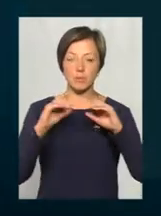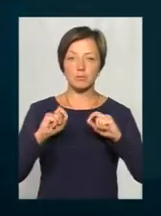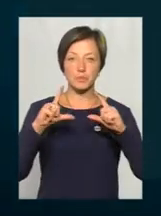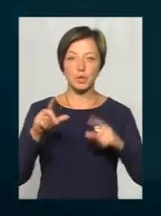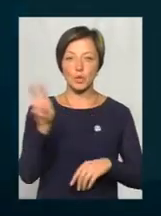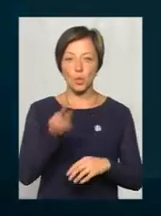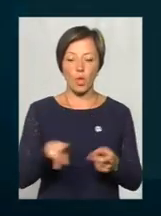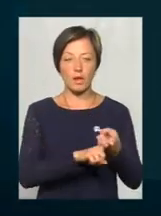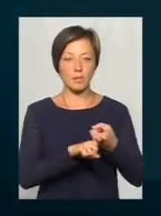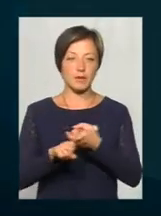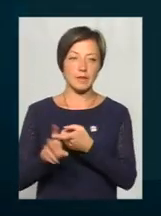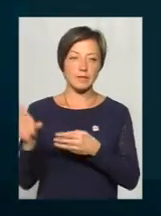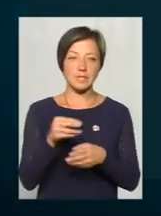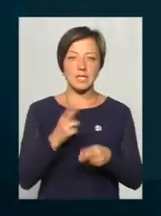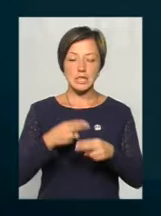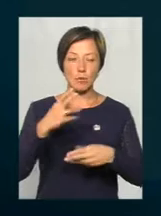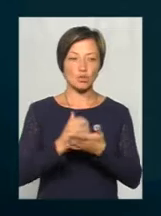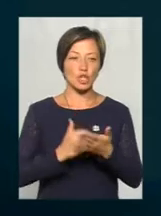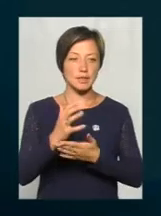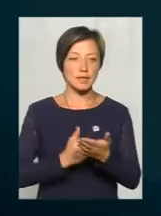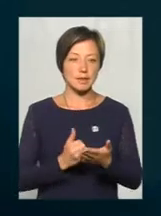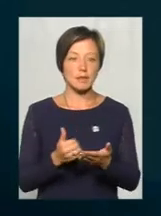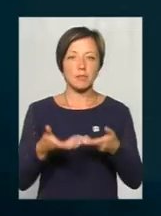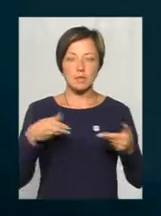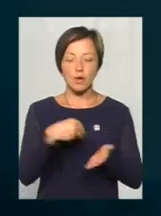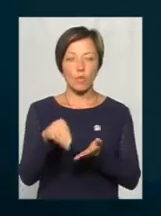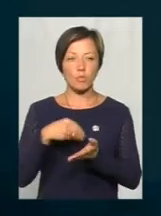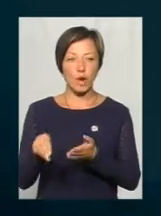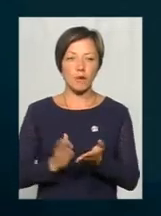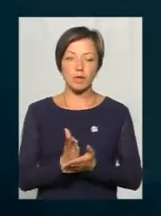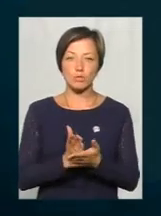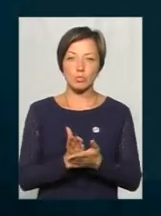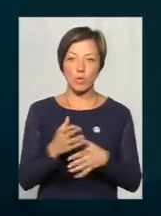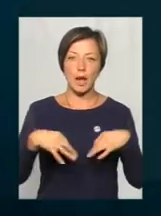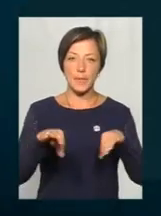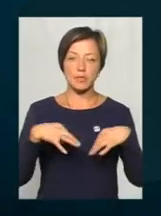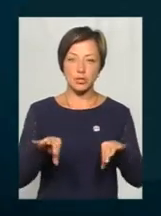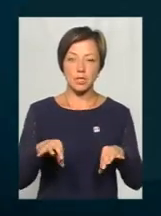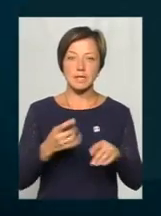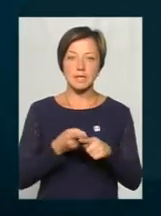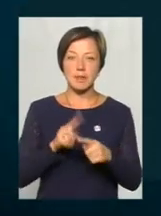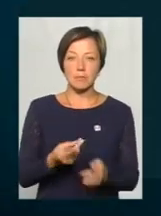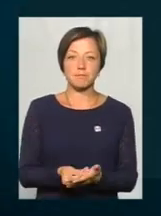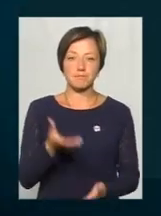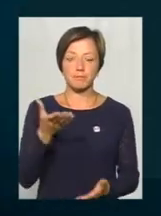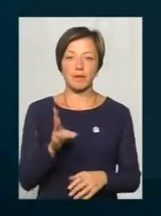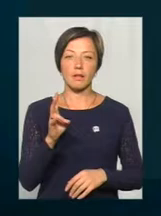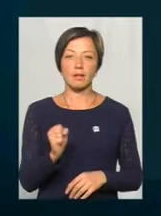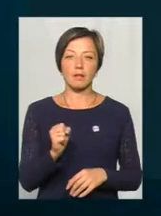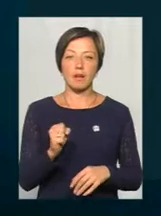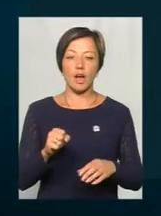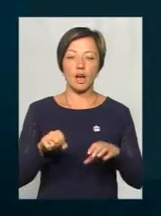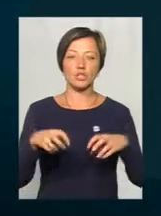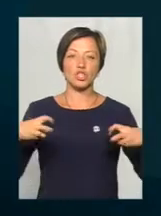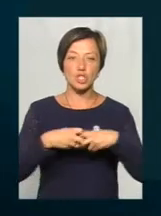а до долара прив'язані всі запчастини, які ми закупляємо для обслуговування машин. Піднімається ціна машини,